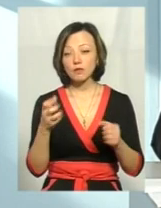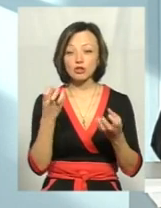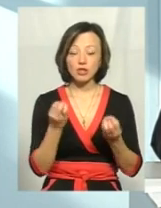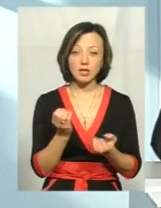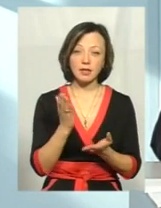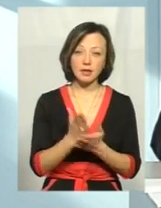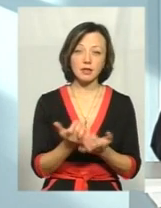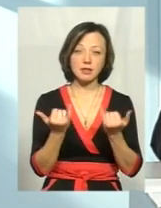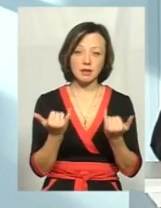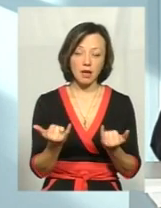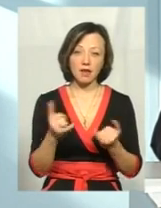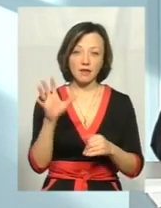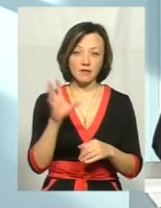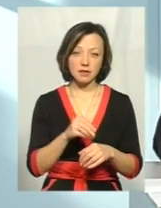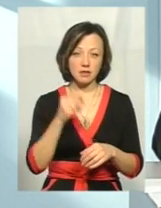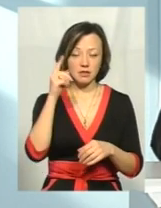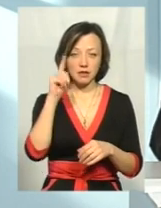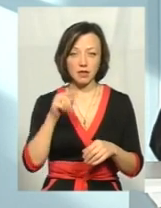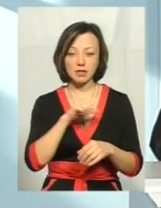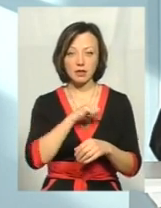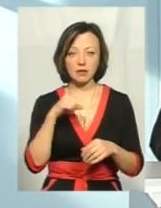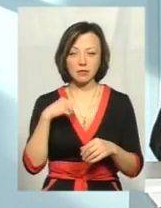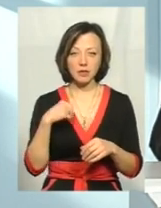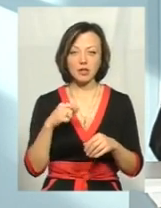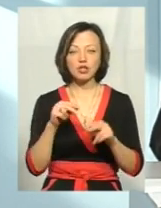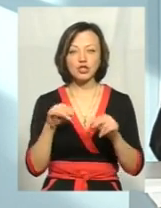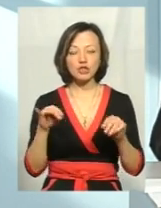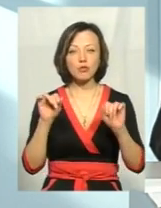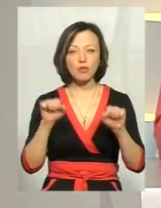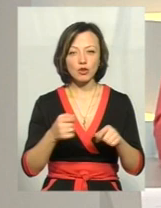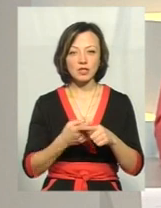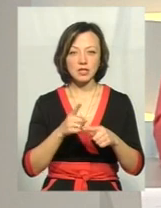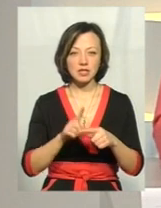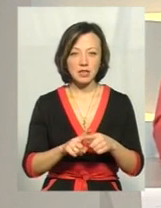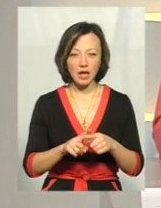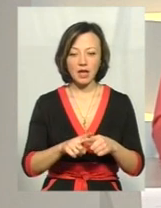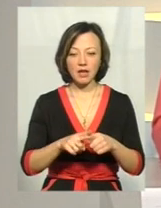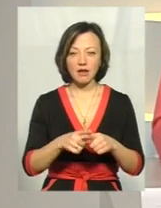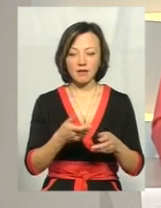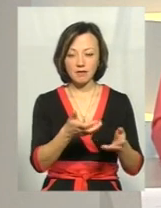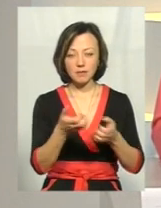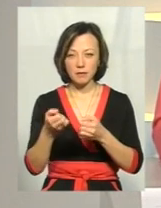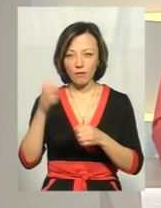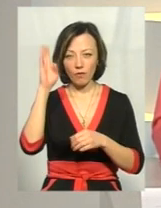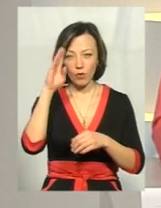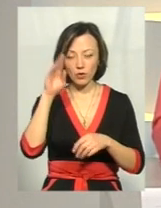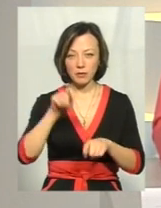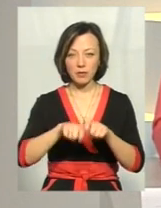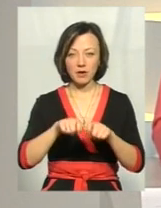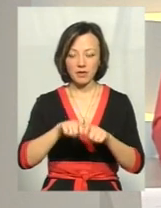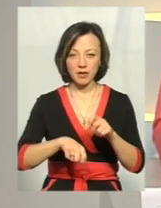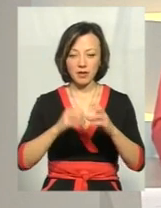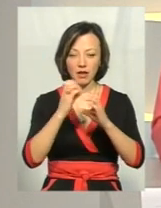є зараз, я, можливо, всіх і не можу знати, вони самі. Чи можна цей забор води, який буде для